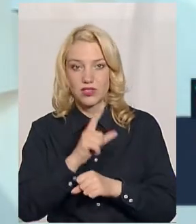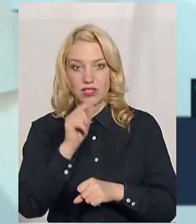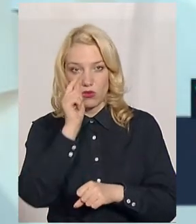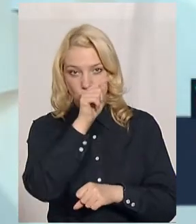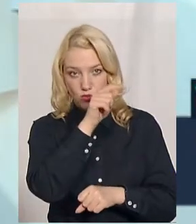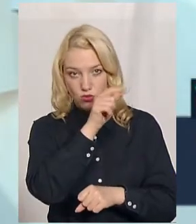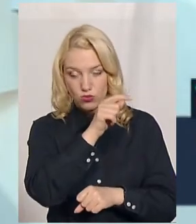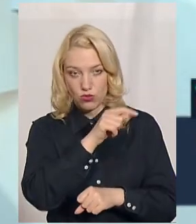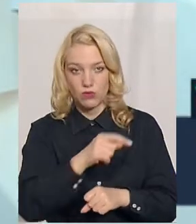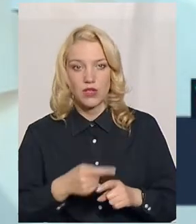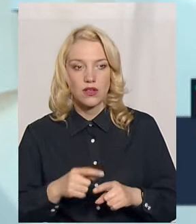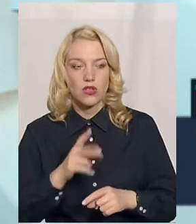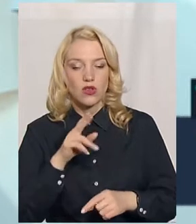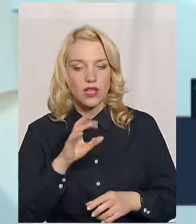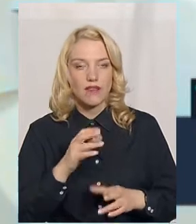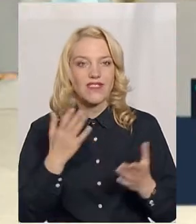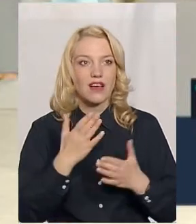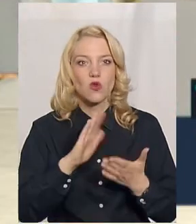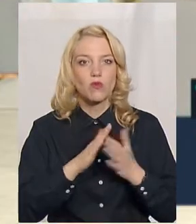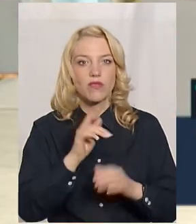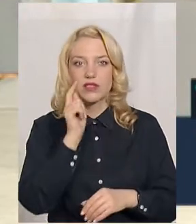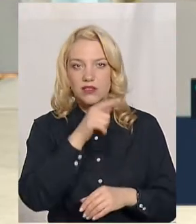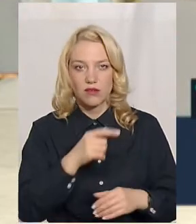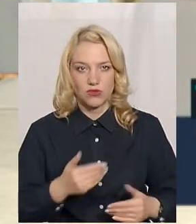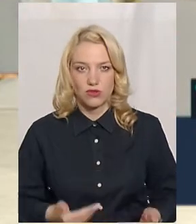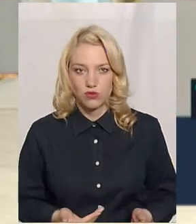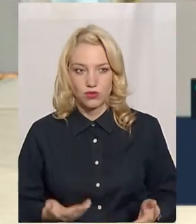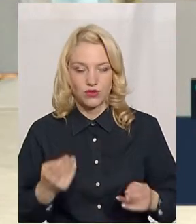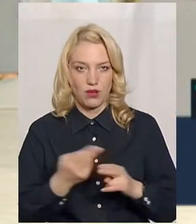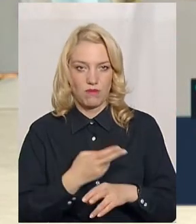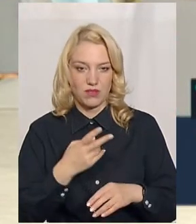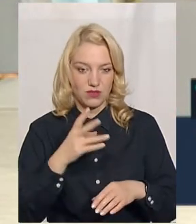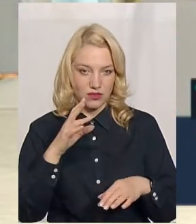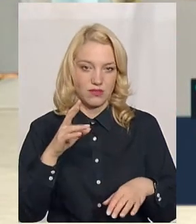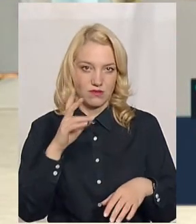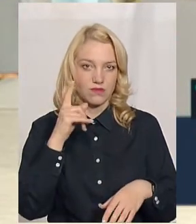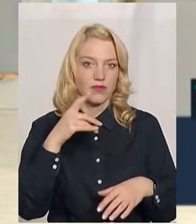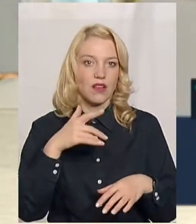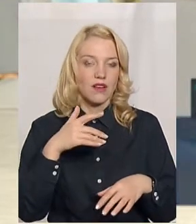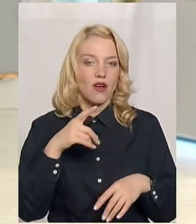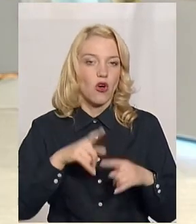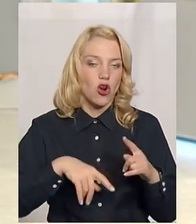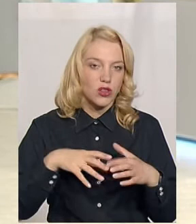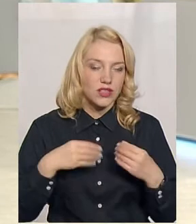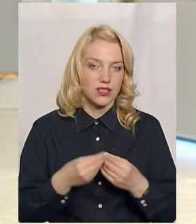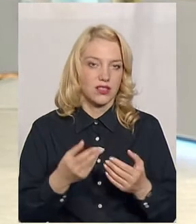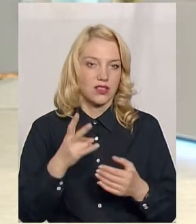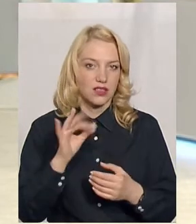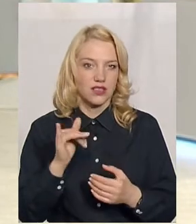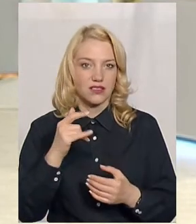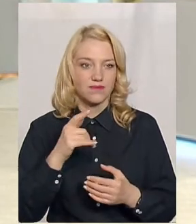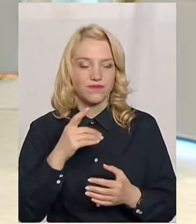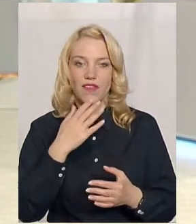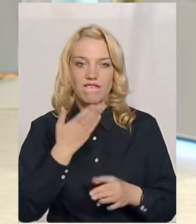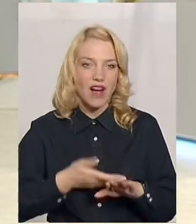Тому що як там живуть люди, в яких умовах, без родини, судити важко. Але я вважаю, що